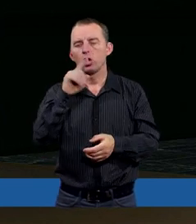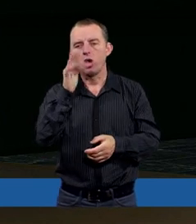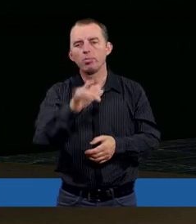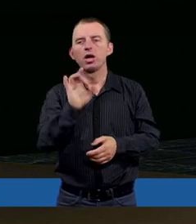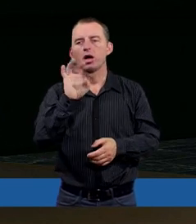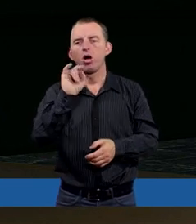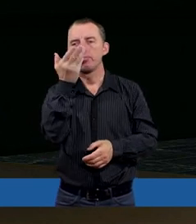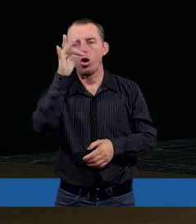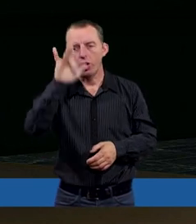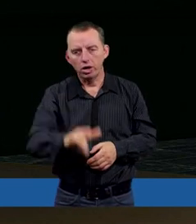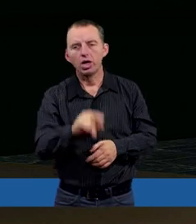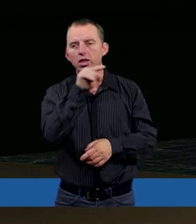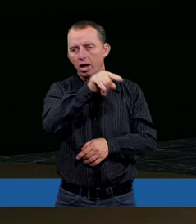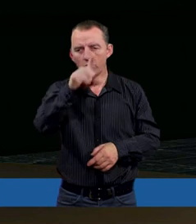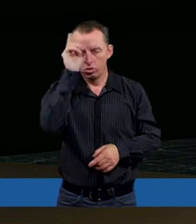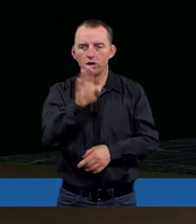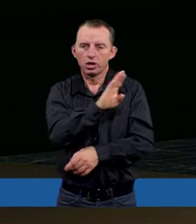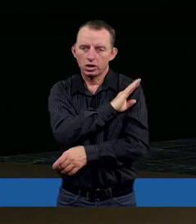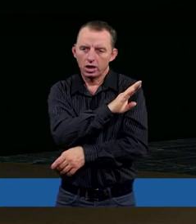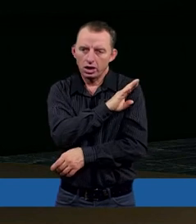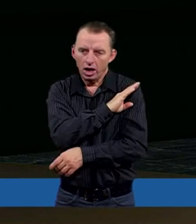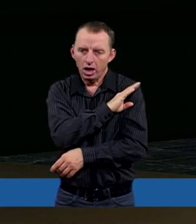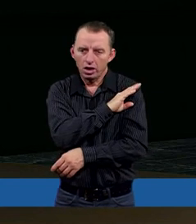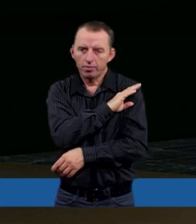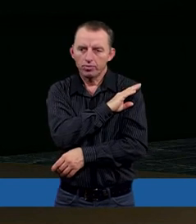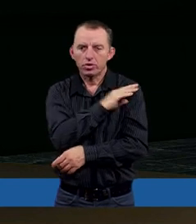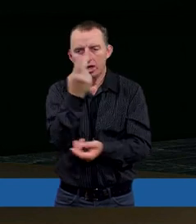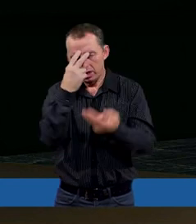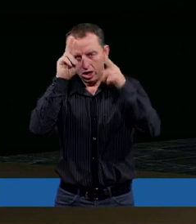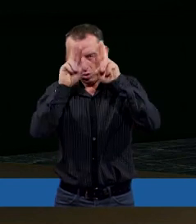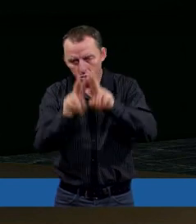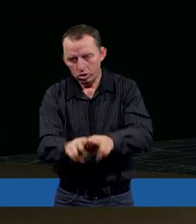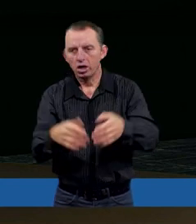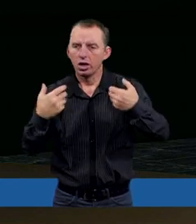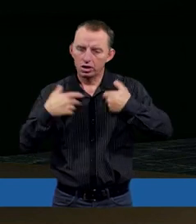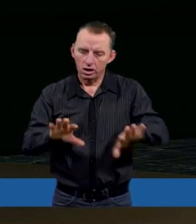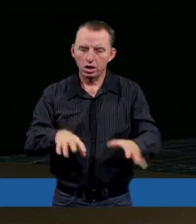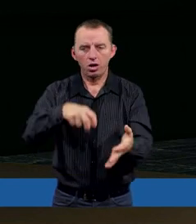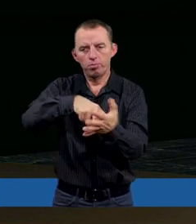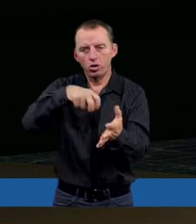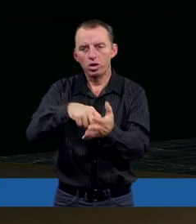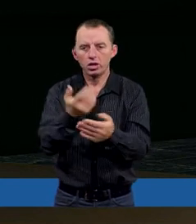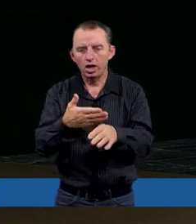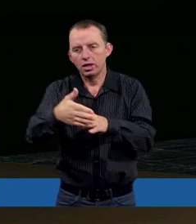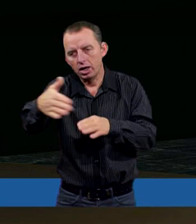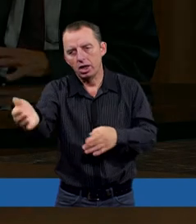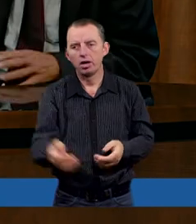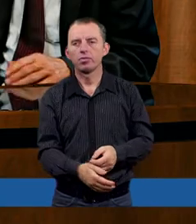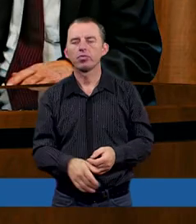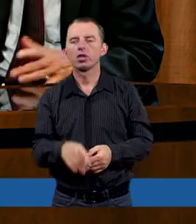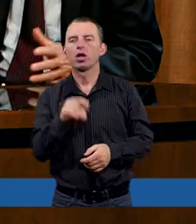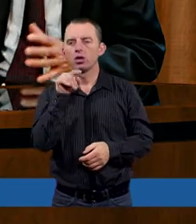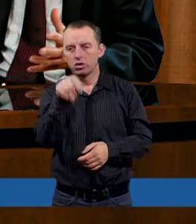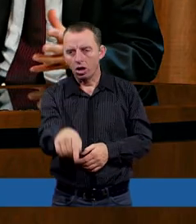Gomory. Tamci ludzie zginęli, nie uznali, nie chcieli pokutować i tak dalej. No i to,